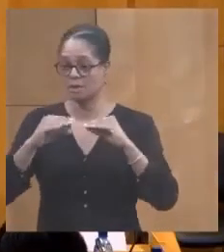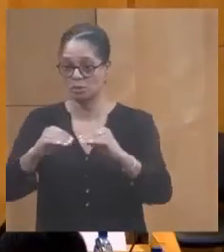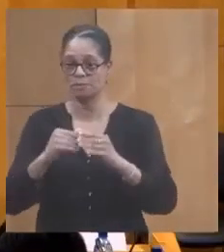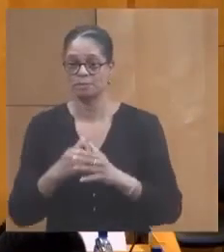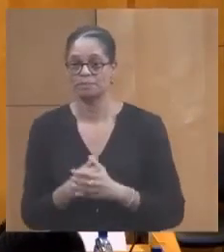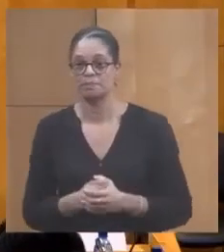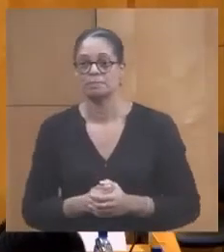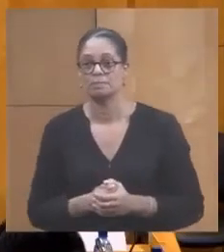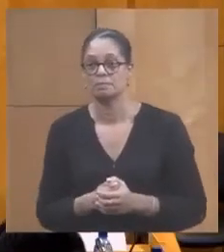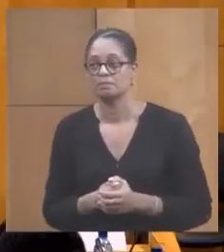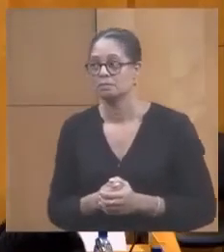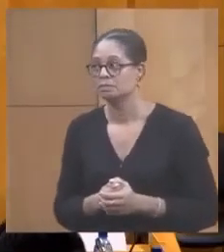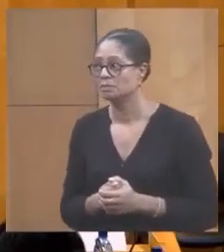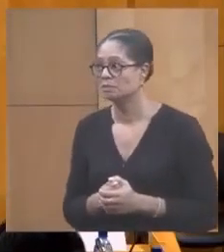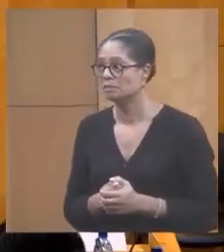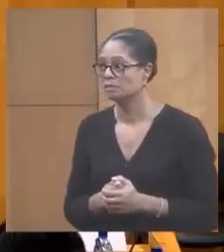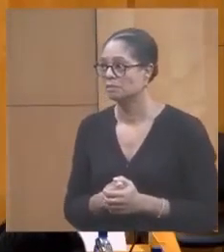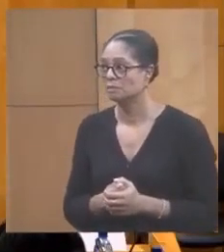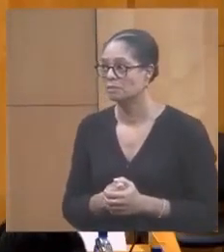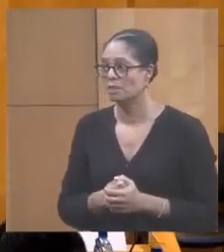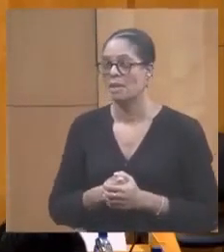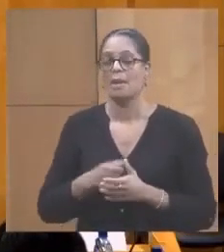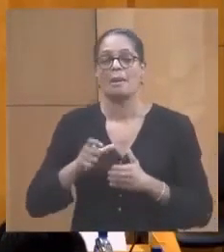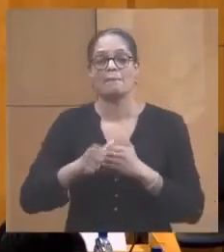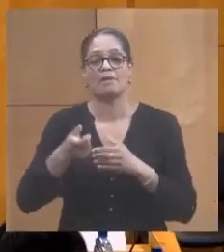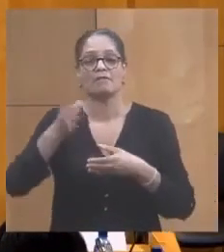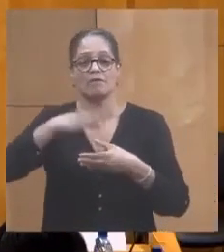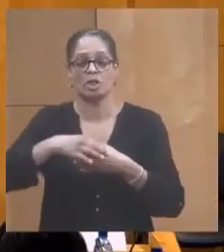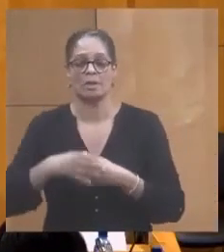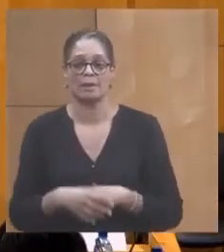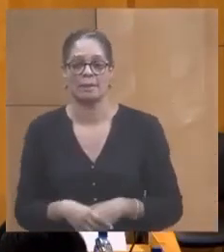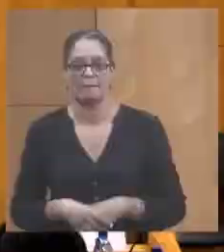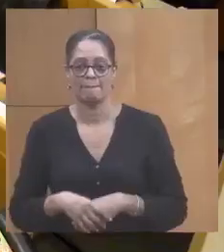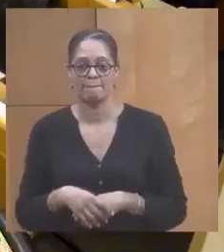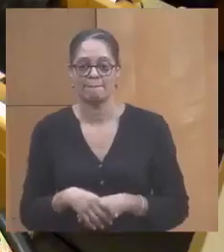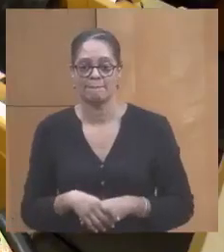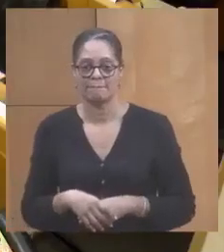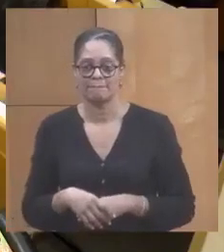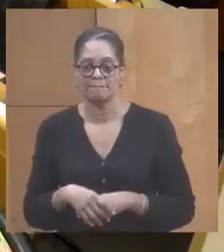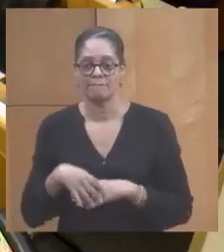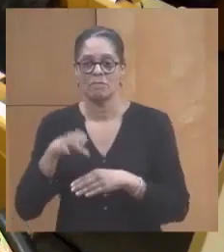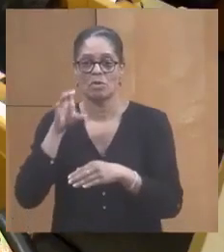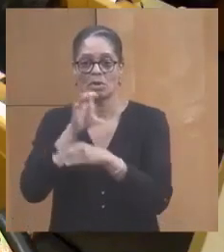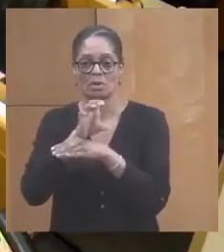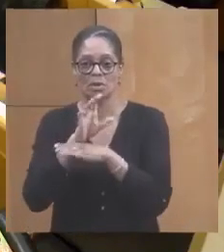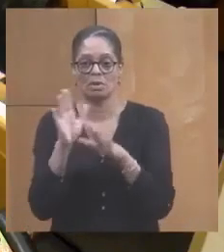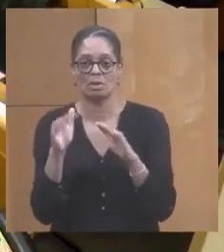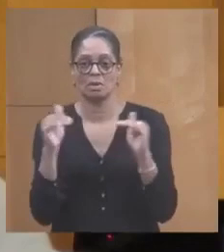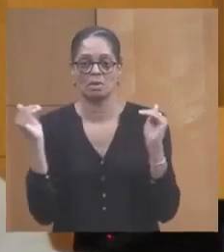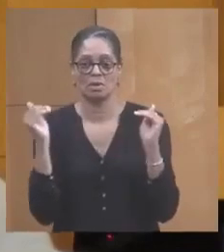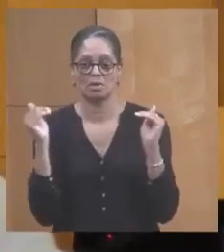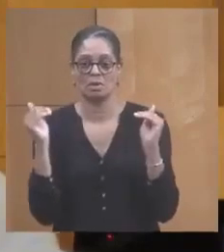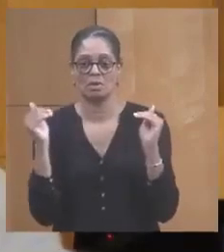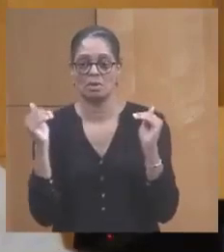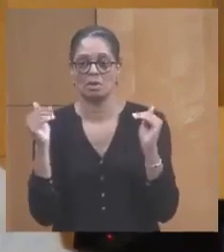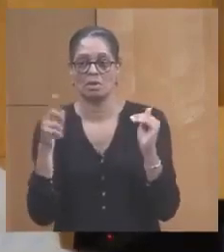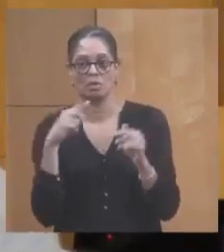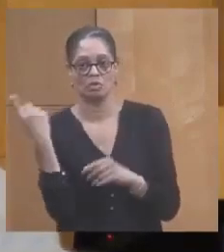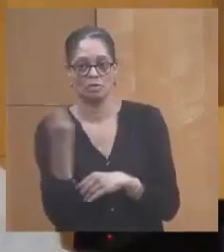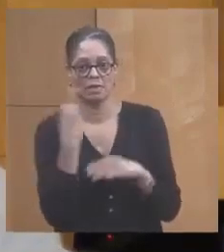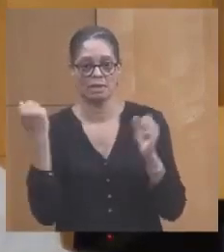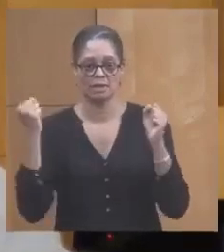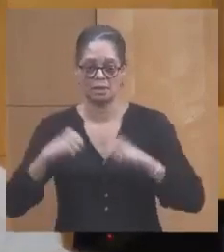président je crois avoir une question bien donc nous passons au vote contre abstention donc